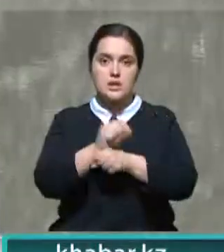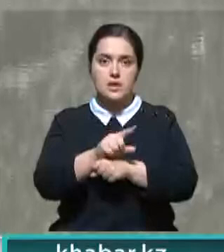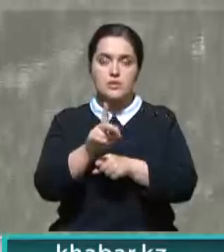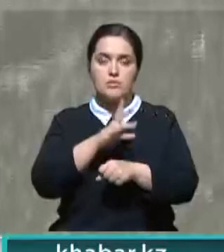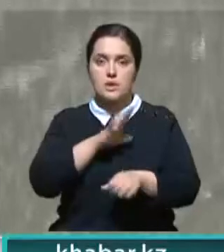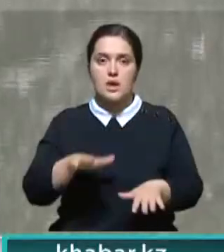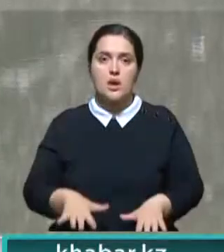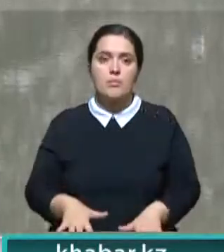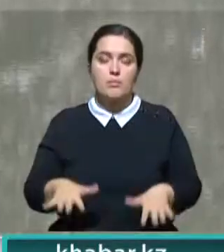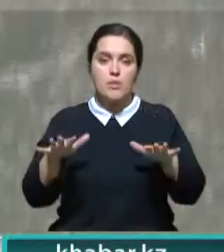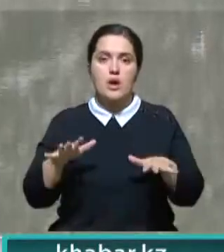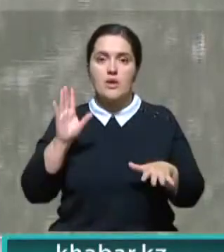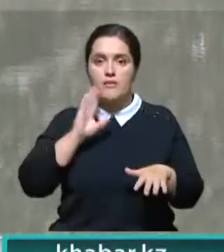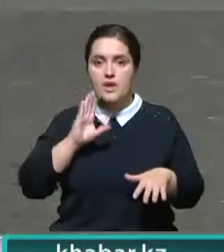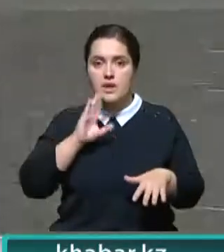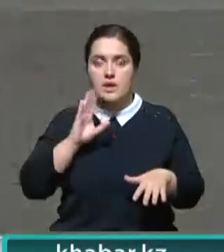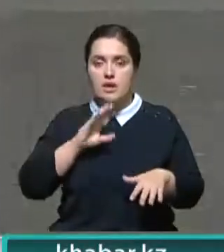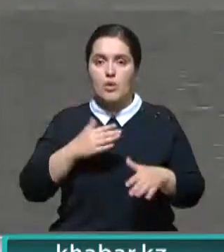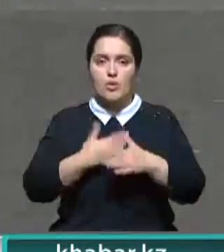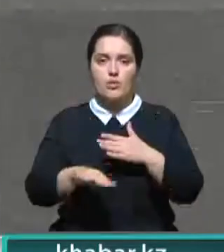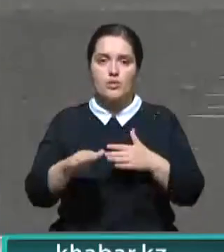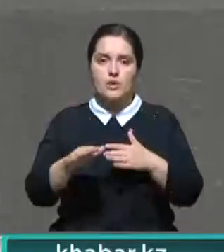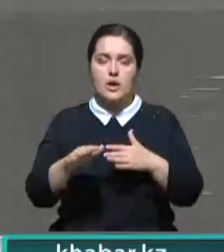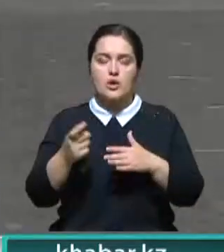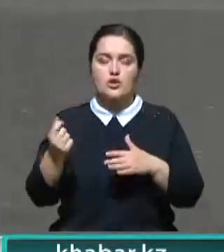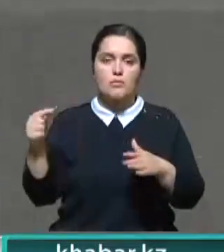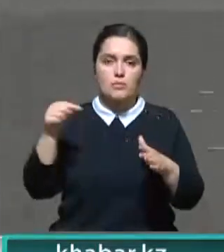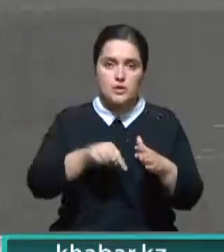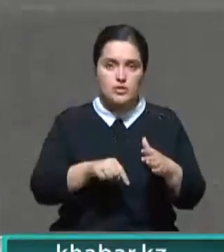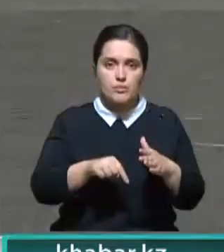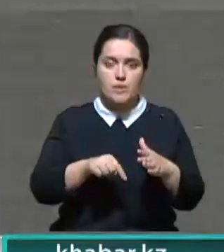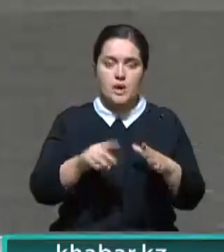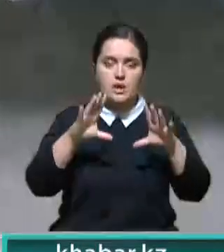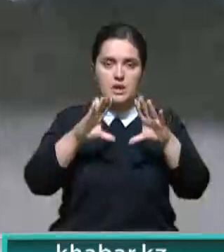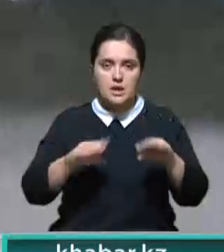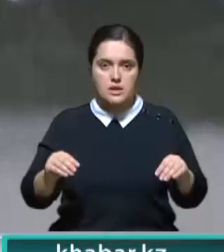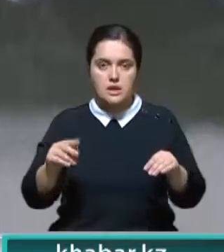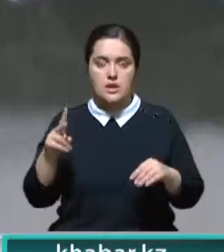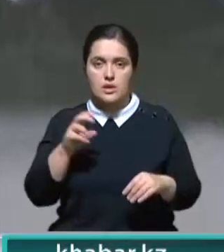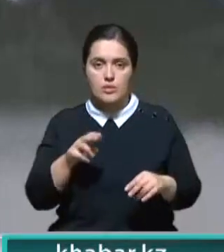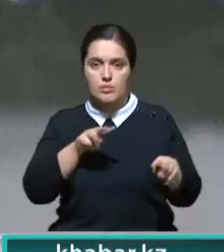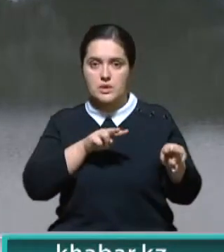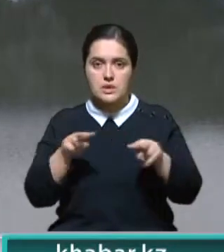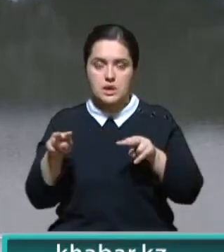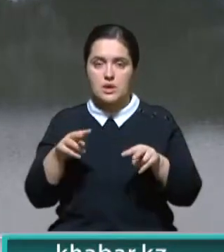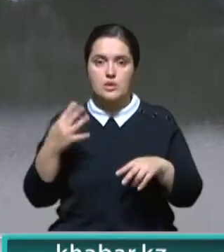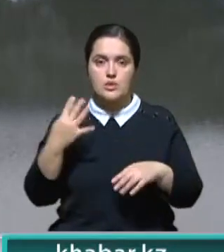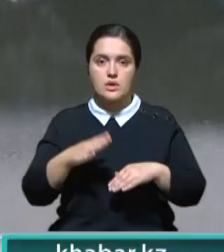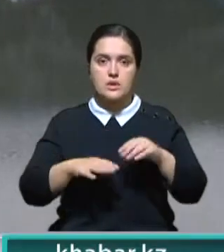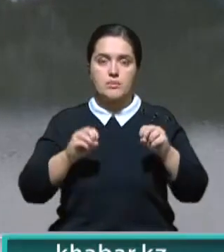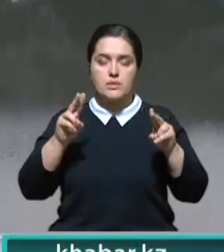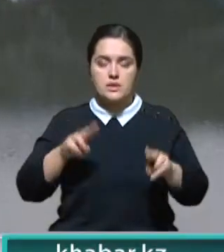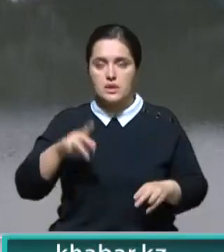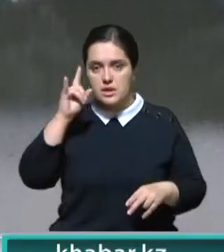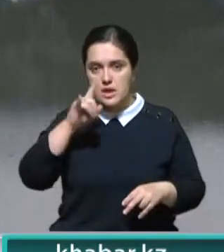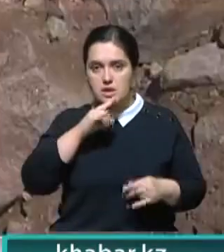переполнения. То есть воды из озера должно уходить немного больше, чем в него поступает в результате таяния ледника. За этим будут следить около 40 специалистов кассели